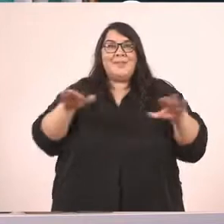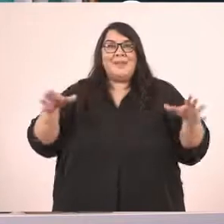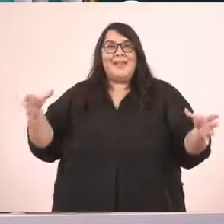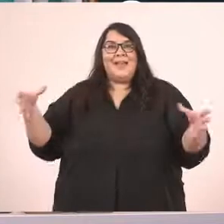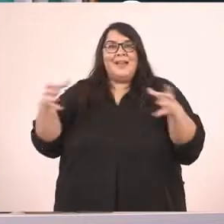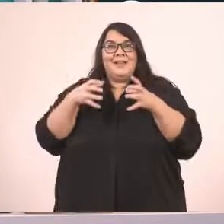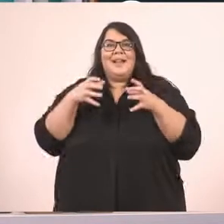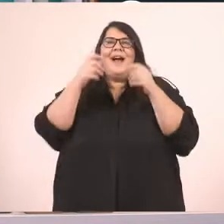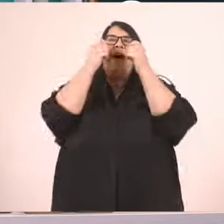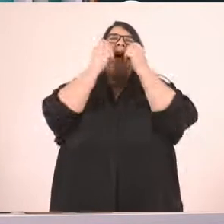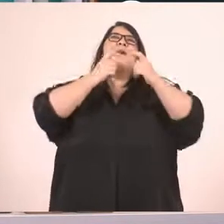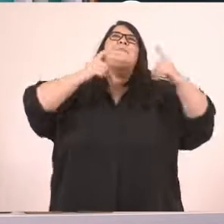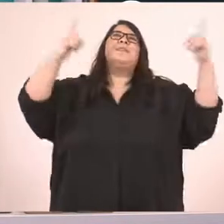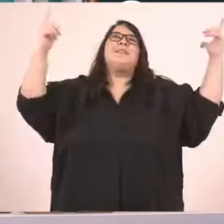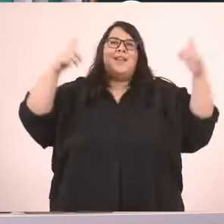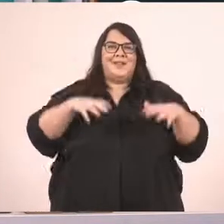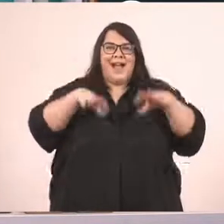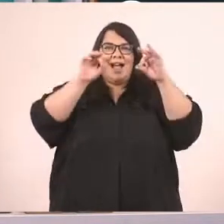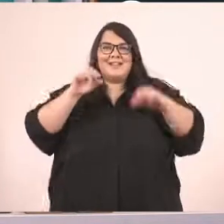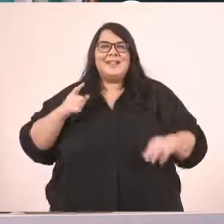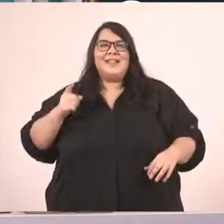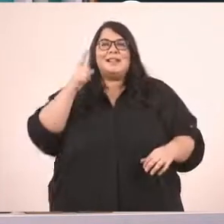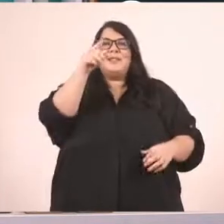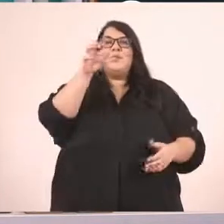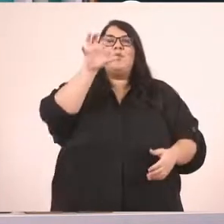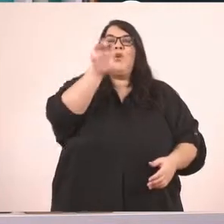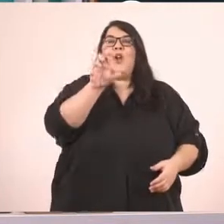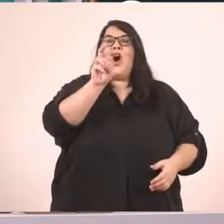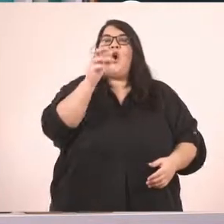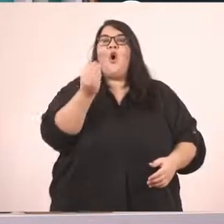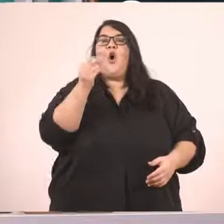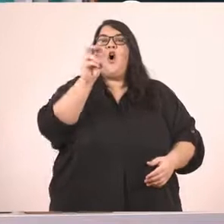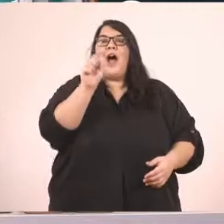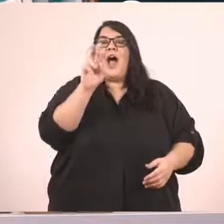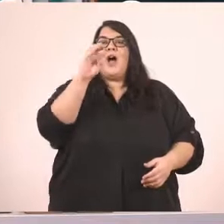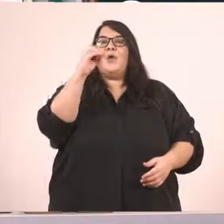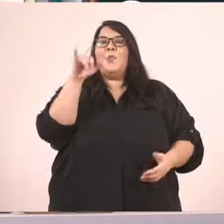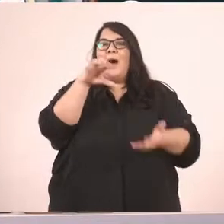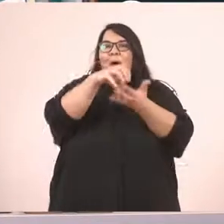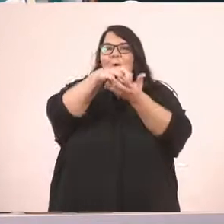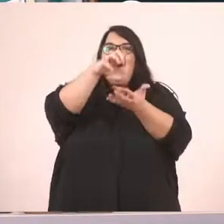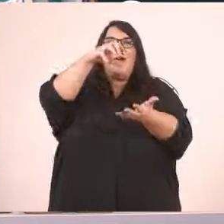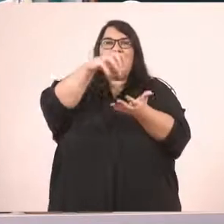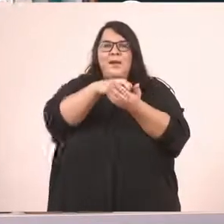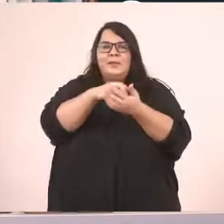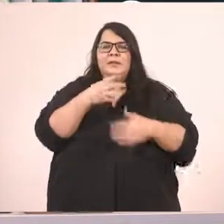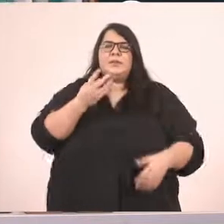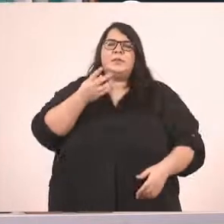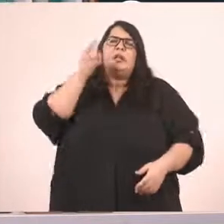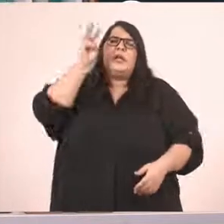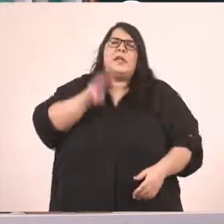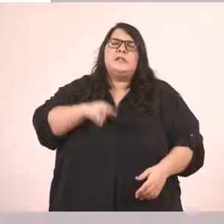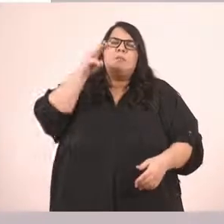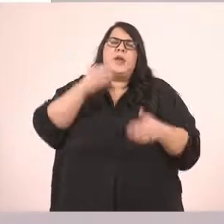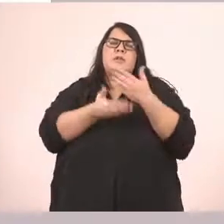επιτέλους ξεκίνησαν το ταξίδι τους για τη Χοχαρούπα. Περπάτησαν τρεις μέρες και τρεις